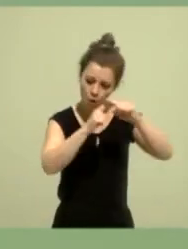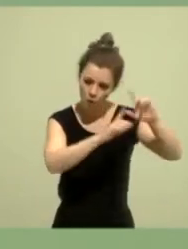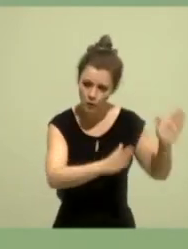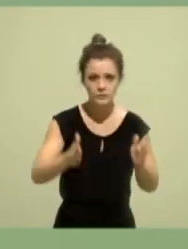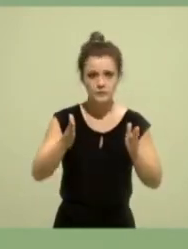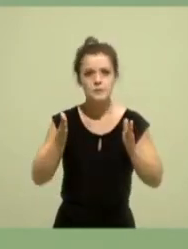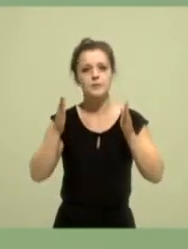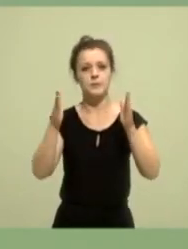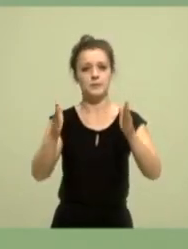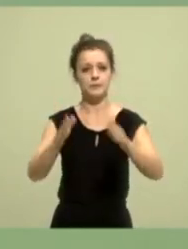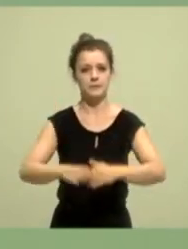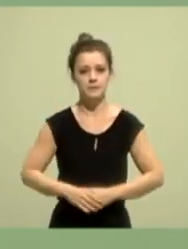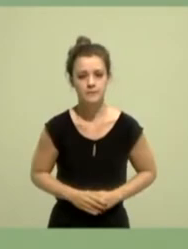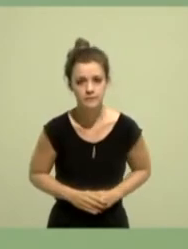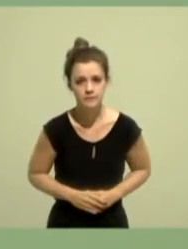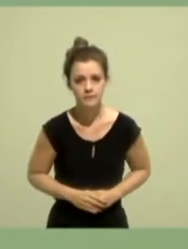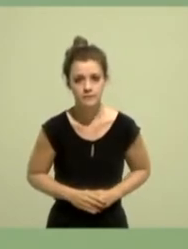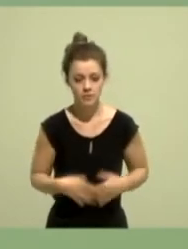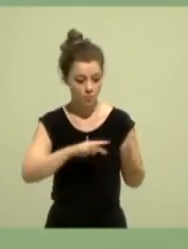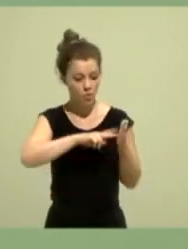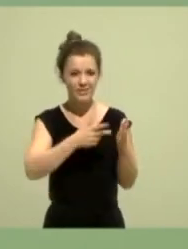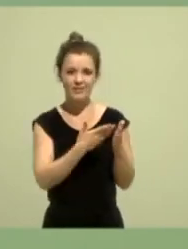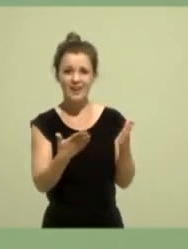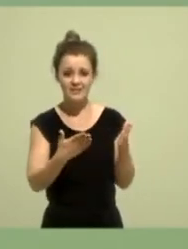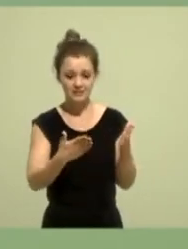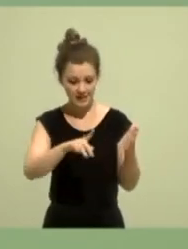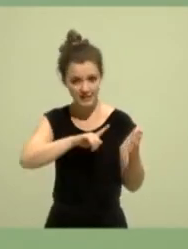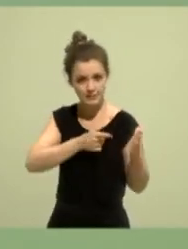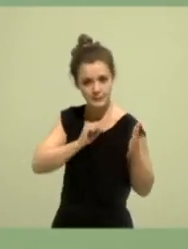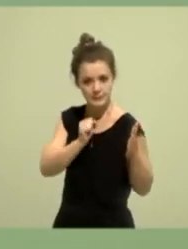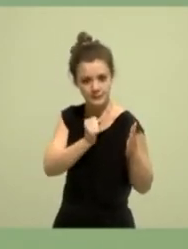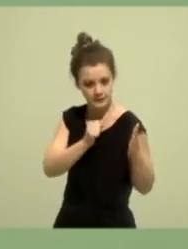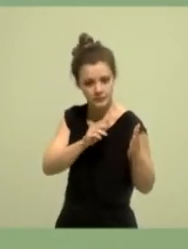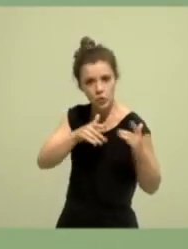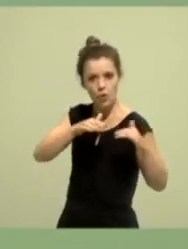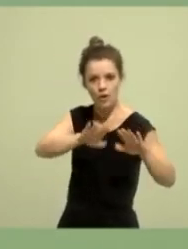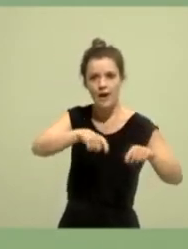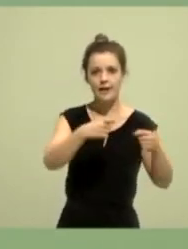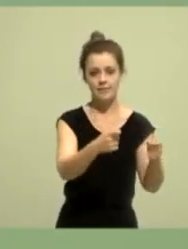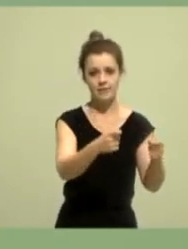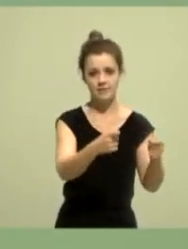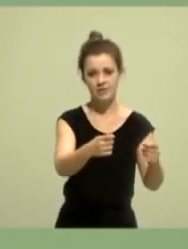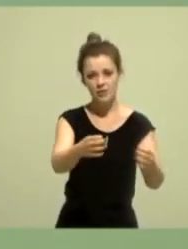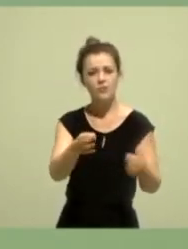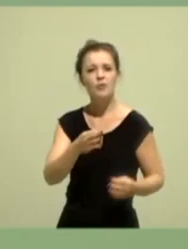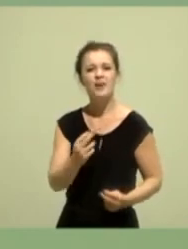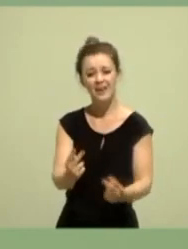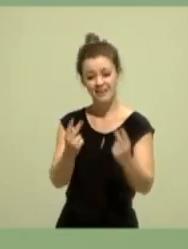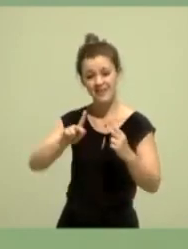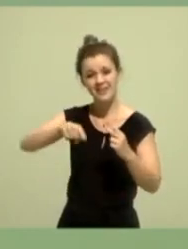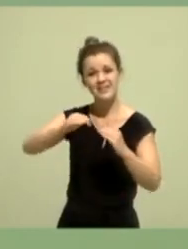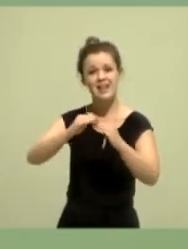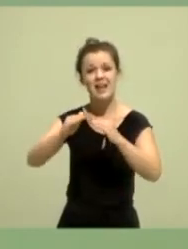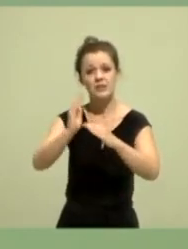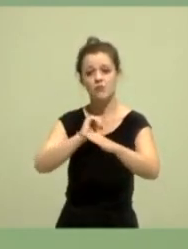Politik ist das, was wir draus machen. Im nächsten Landesvorstand möchte ich mich dafür einsetzen, dass wir innerparteilich Strukturen schaffen,